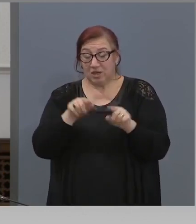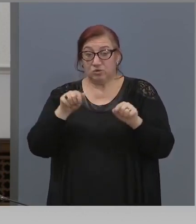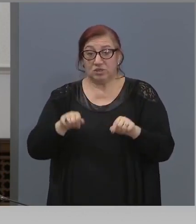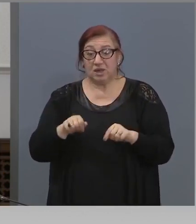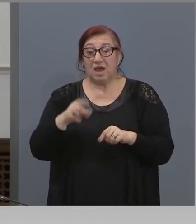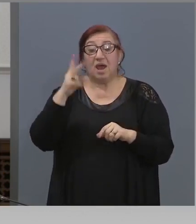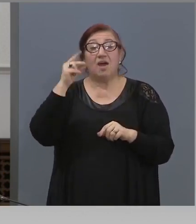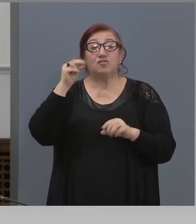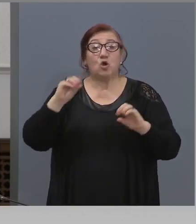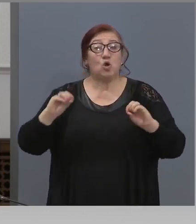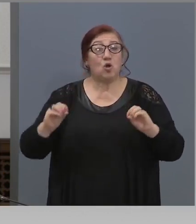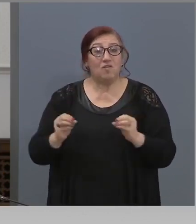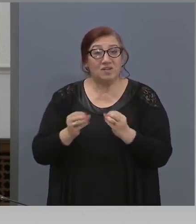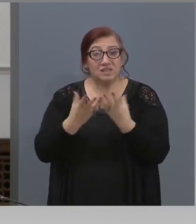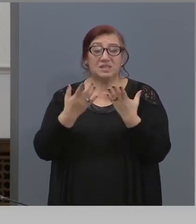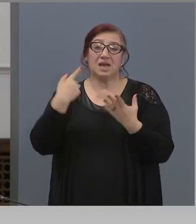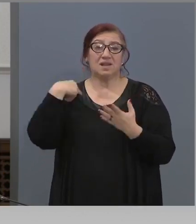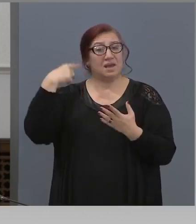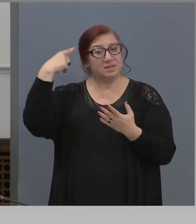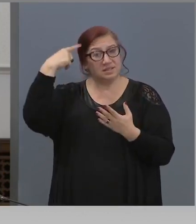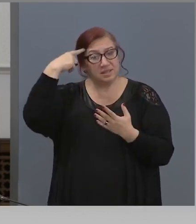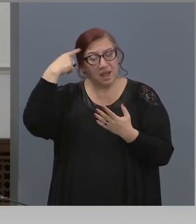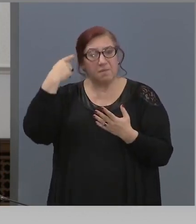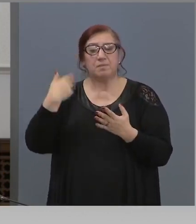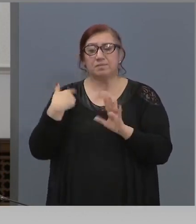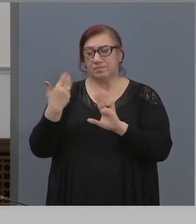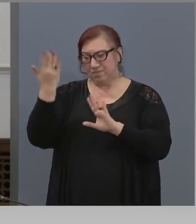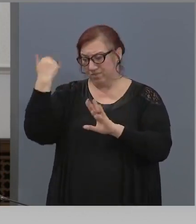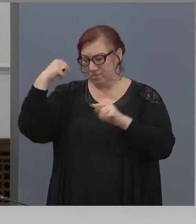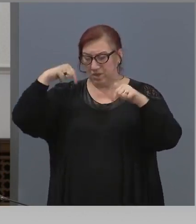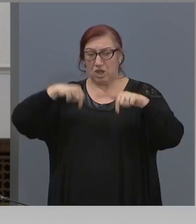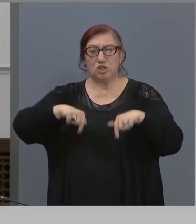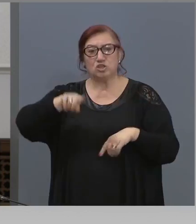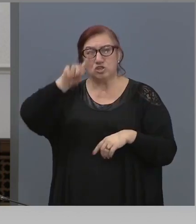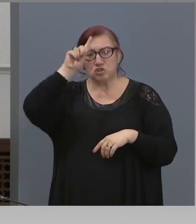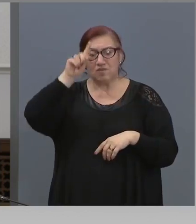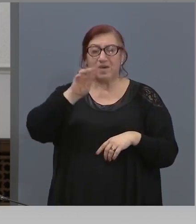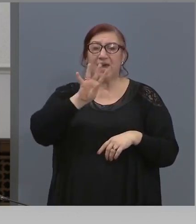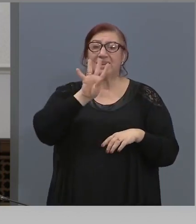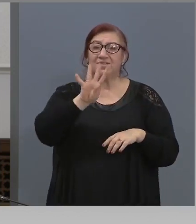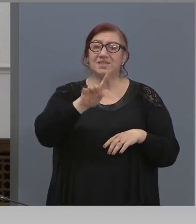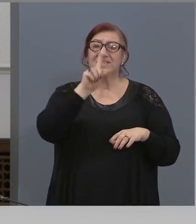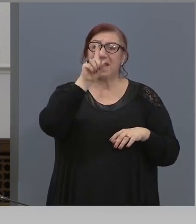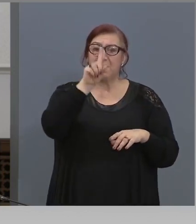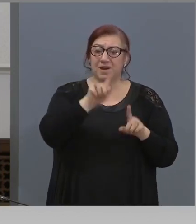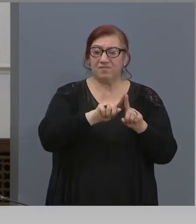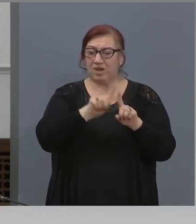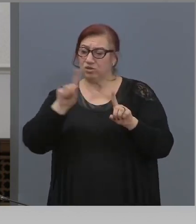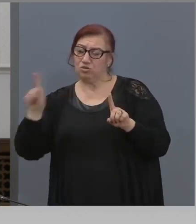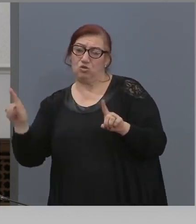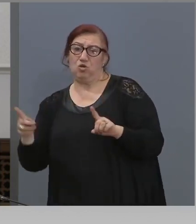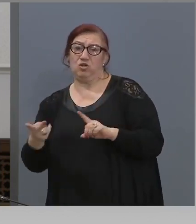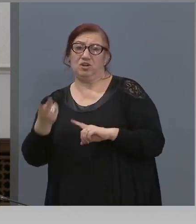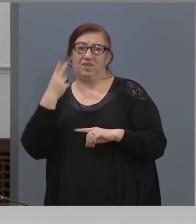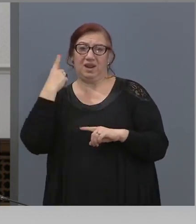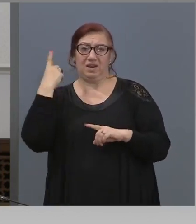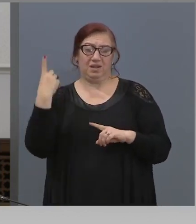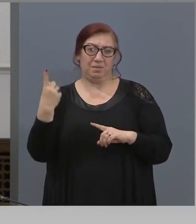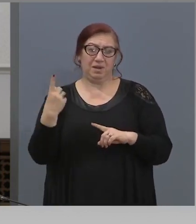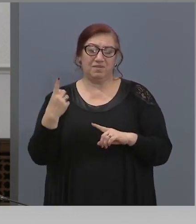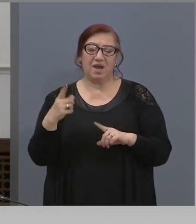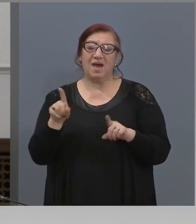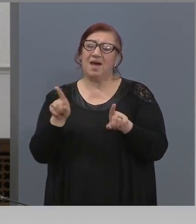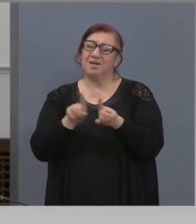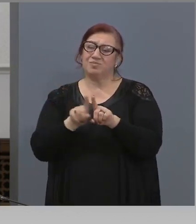толкова народа. Аз спомнала, съм бил в София от 1991 до 2001. Не е чак толкова народа, колкото е на